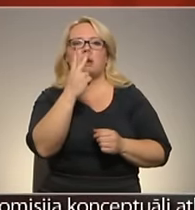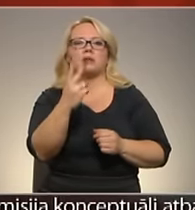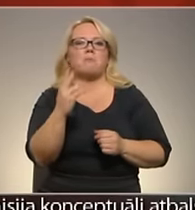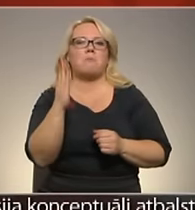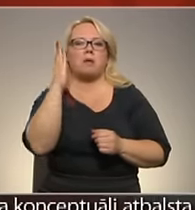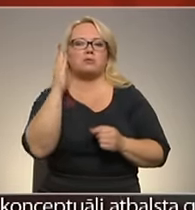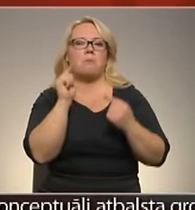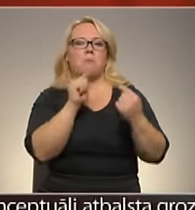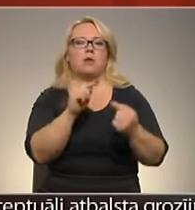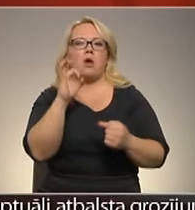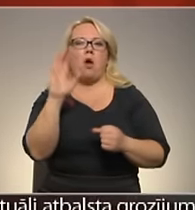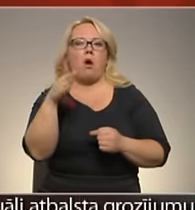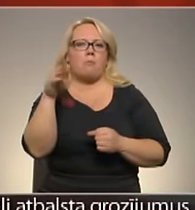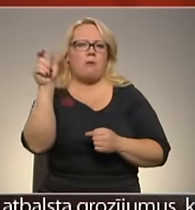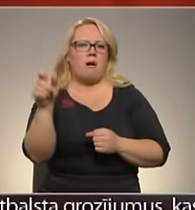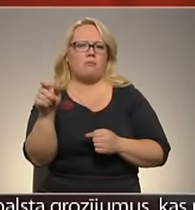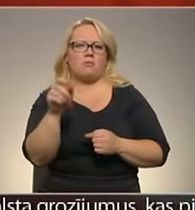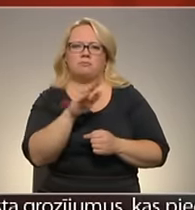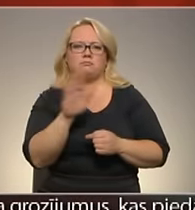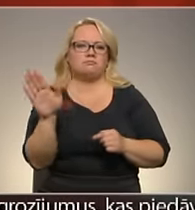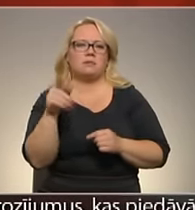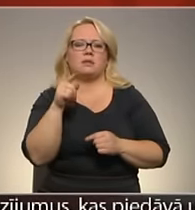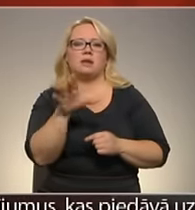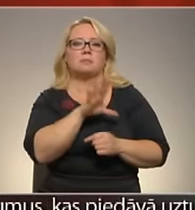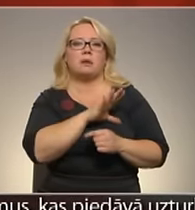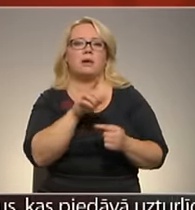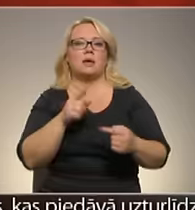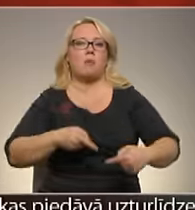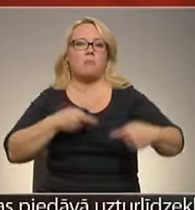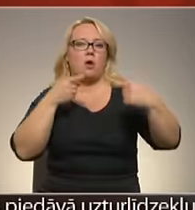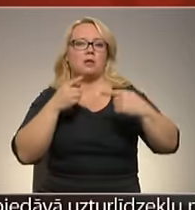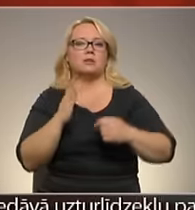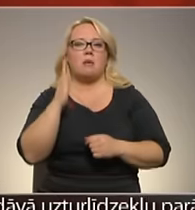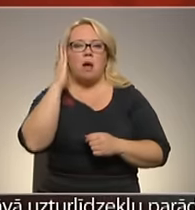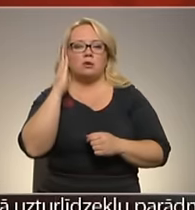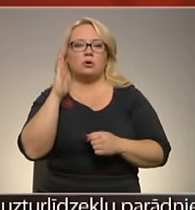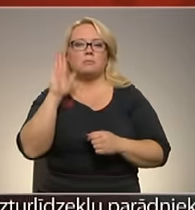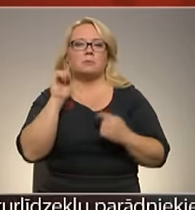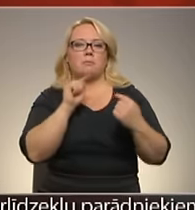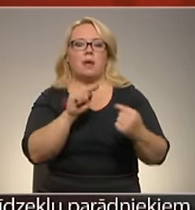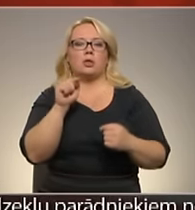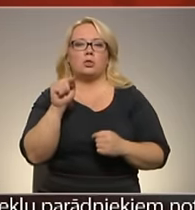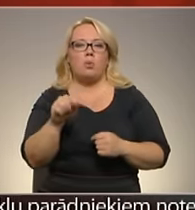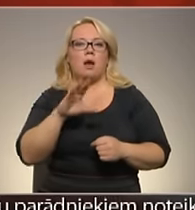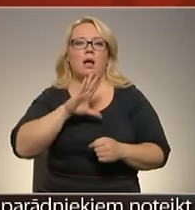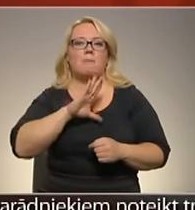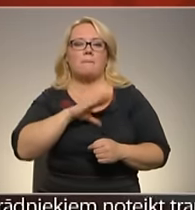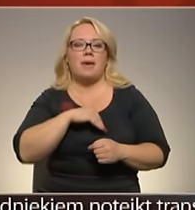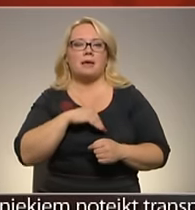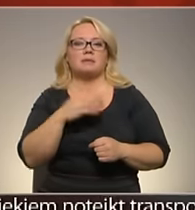balsojums preta bāmu. Drīzāk tas bija protesta balsojums pret to, ka pēc